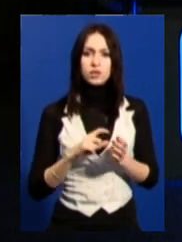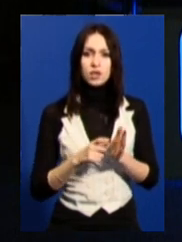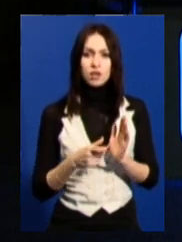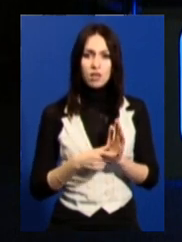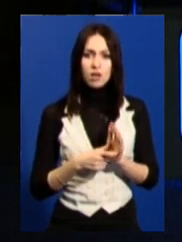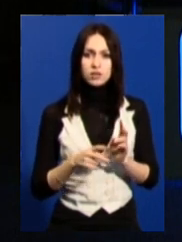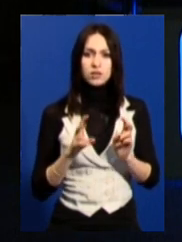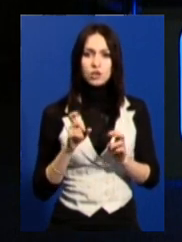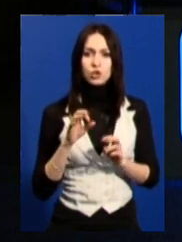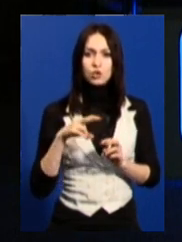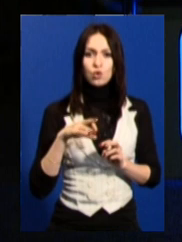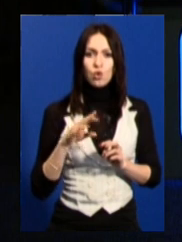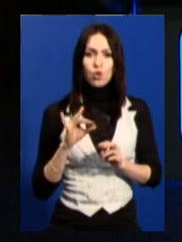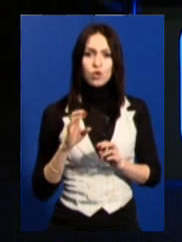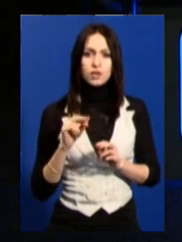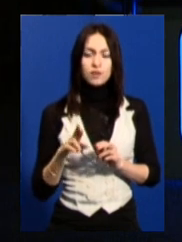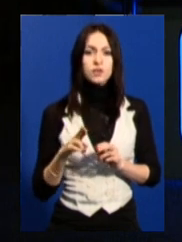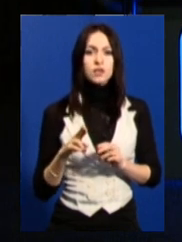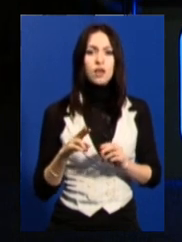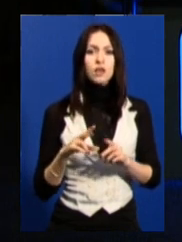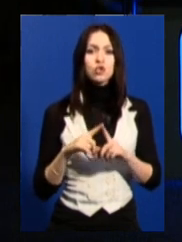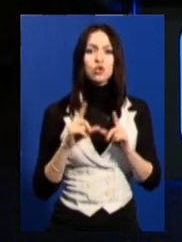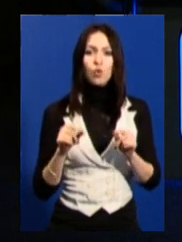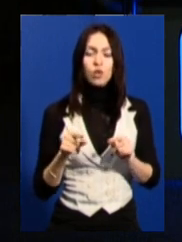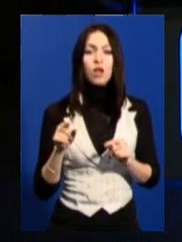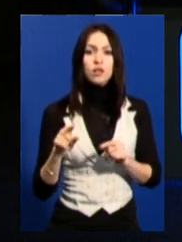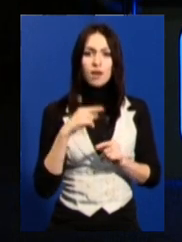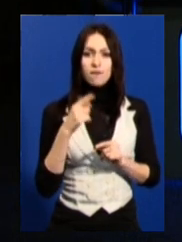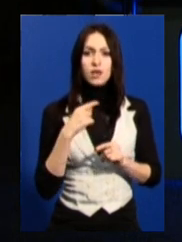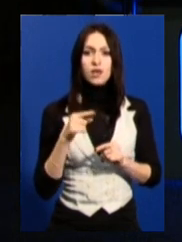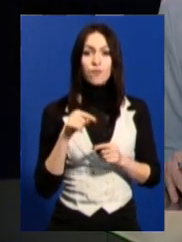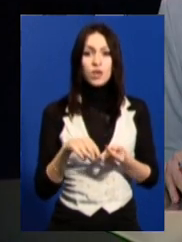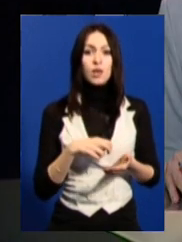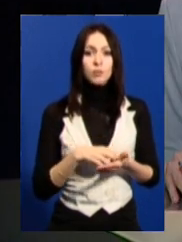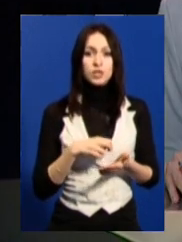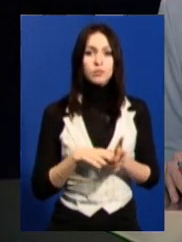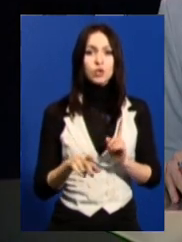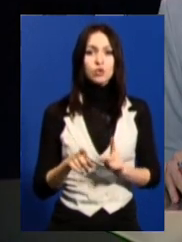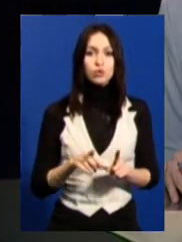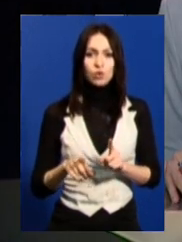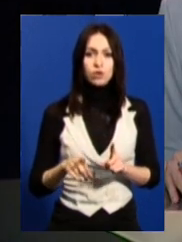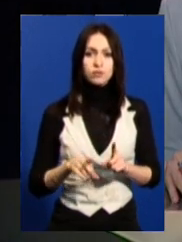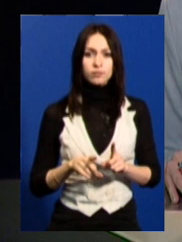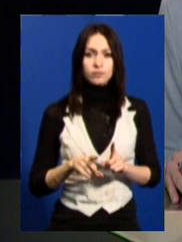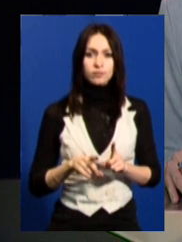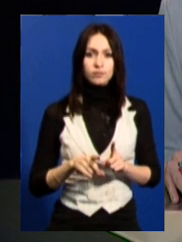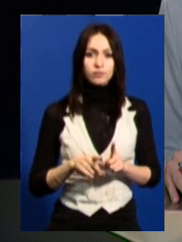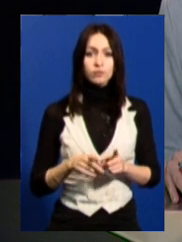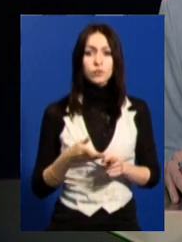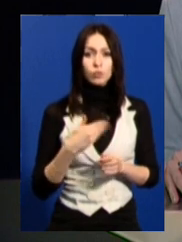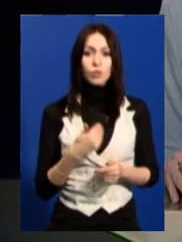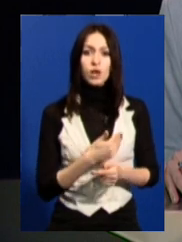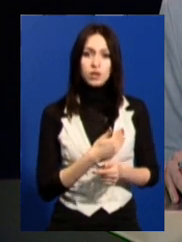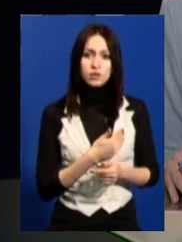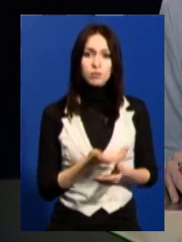Золотівської школи. І вони кажуть в цьому листі, що ми хочемо